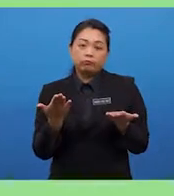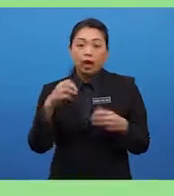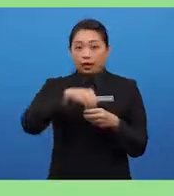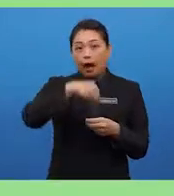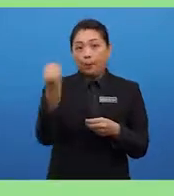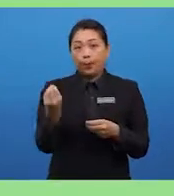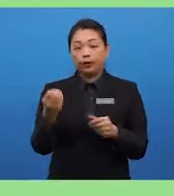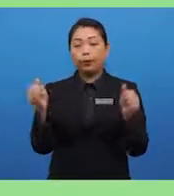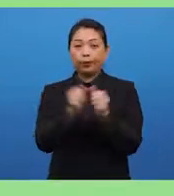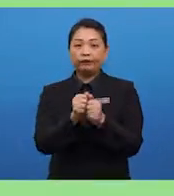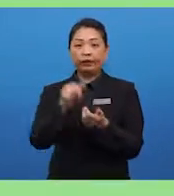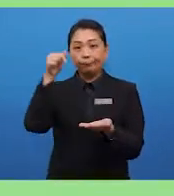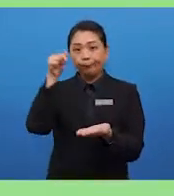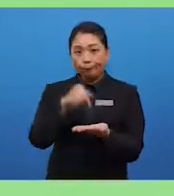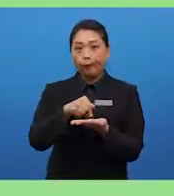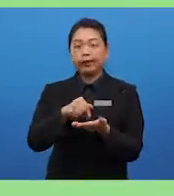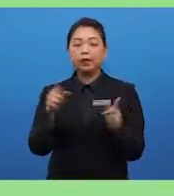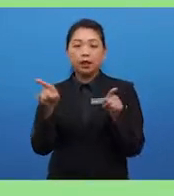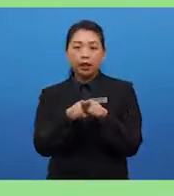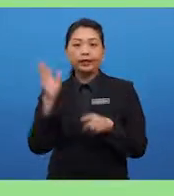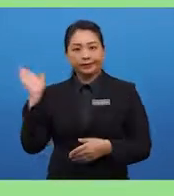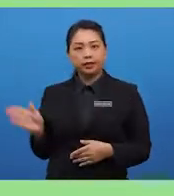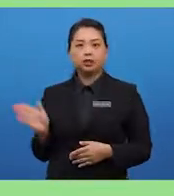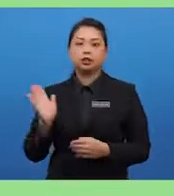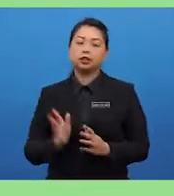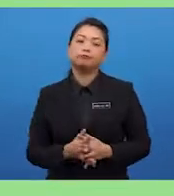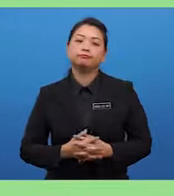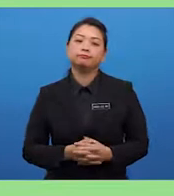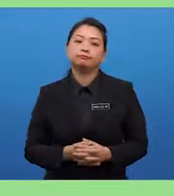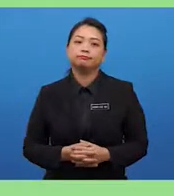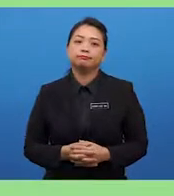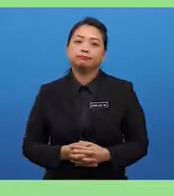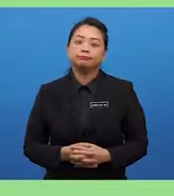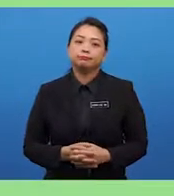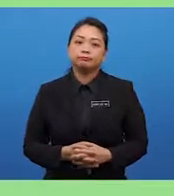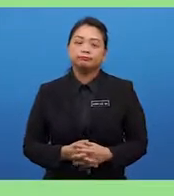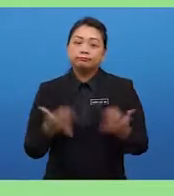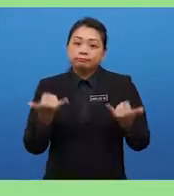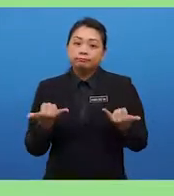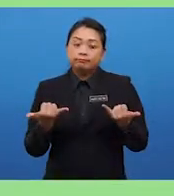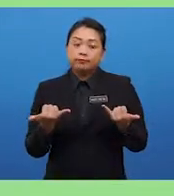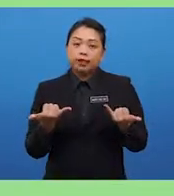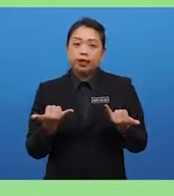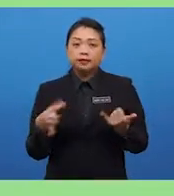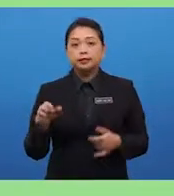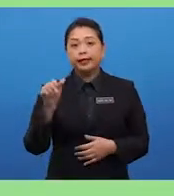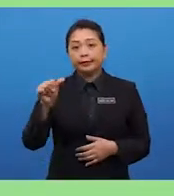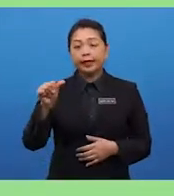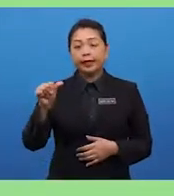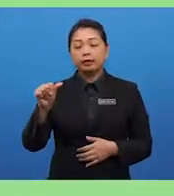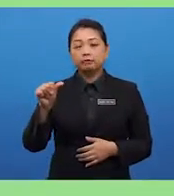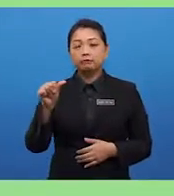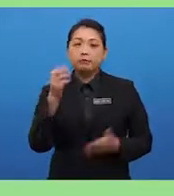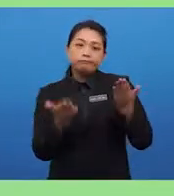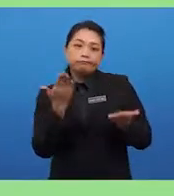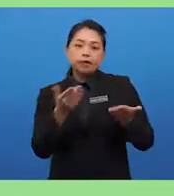points like this. refer to visual 3. Now, a candidate A may